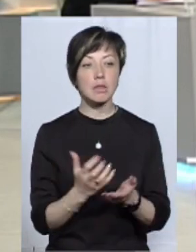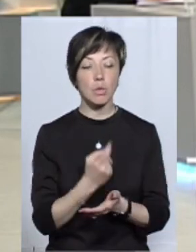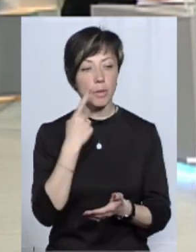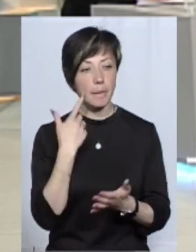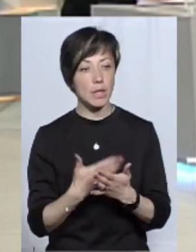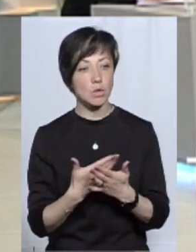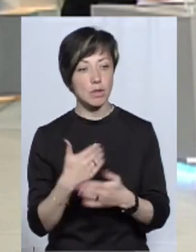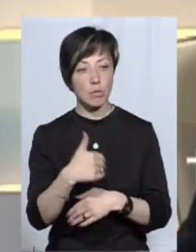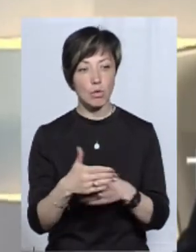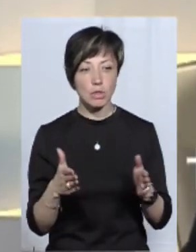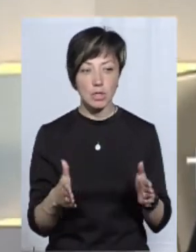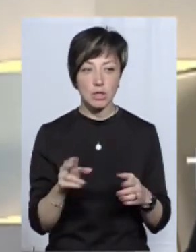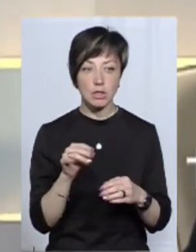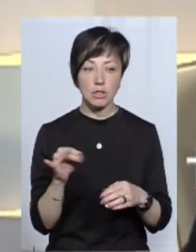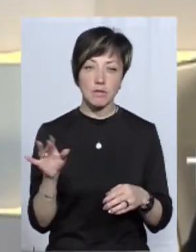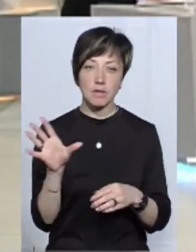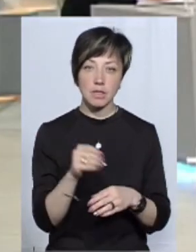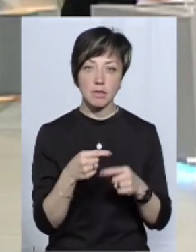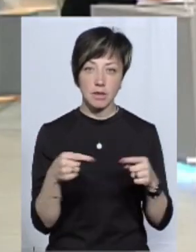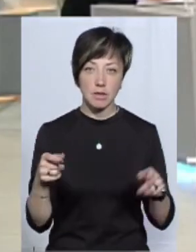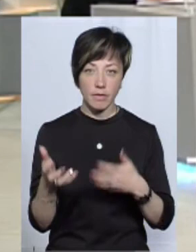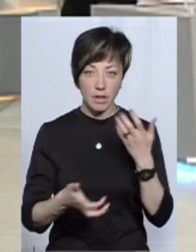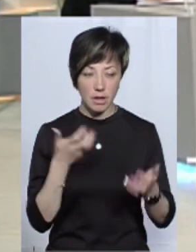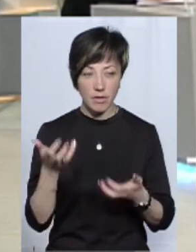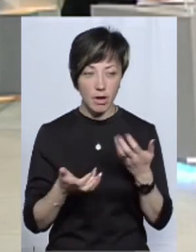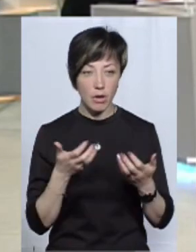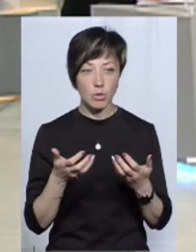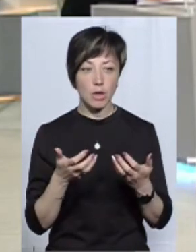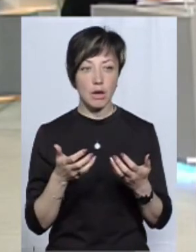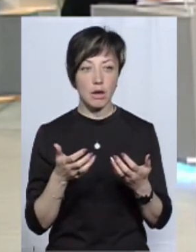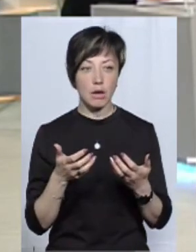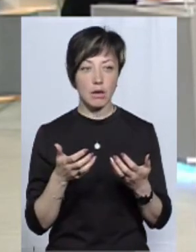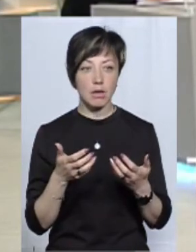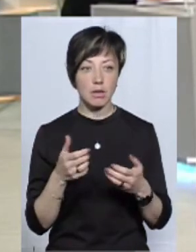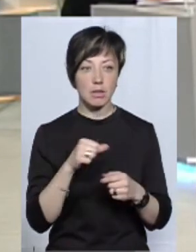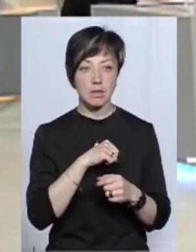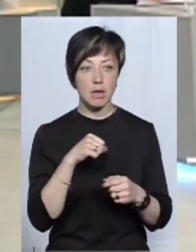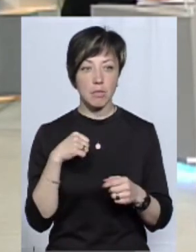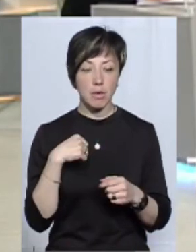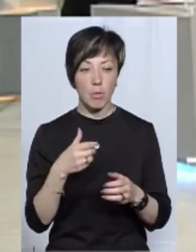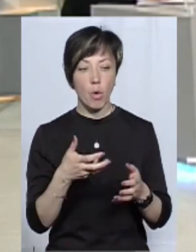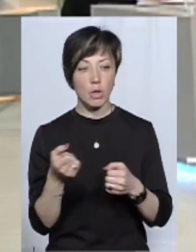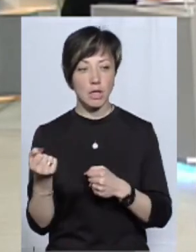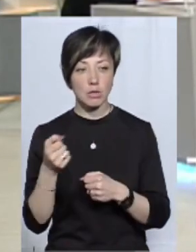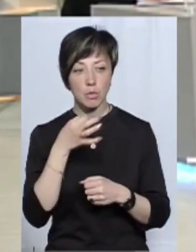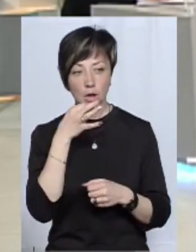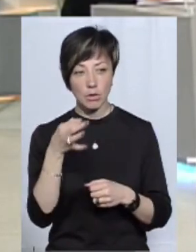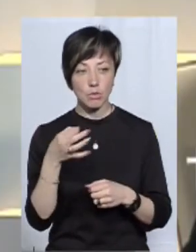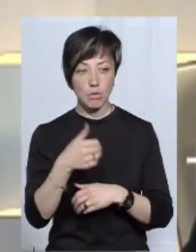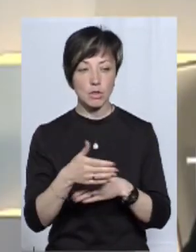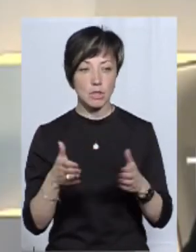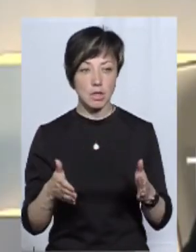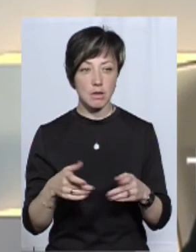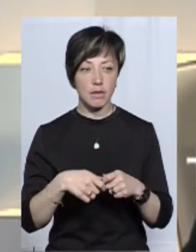підозріли посилки, чи вони всі посилки пітряти, відкривають, а потім самим удержувачам кажуть, що їх